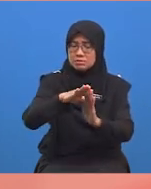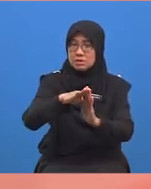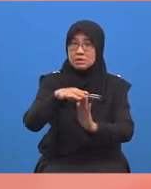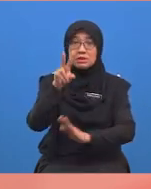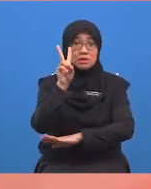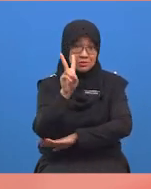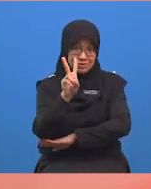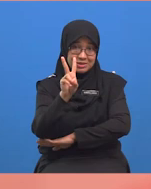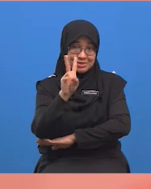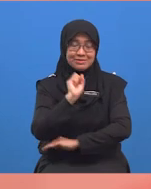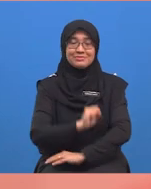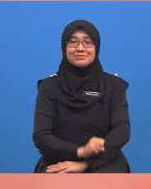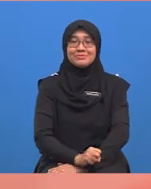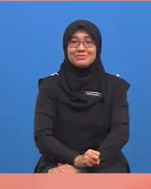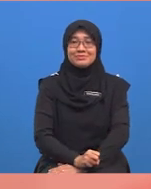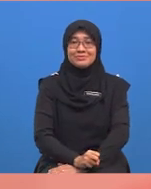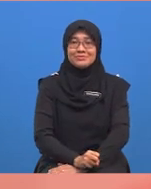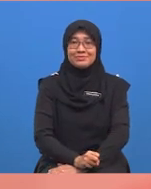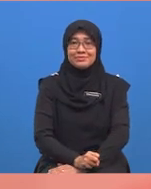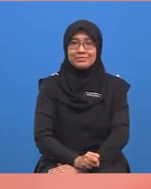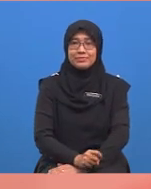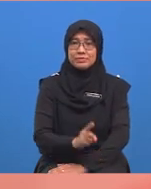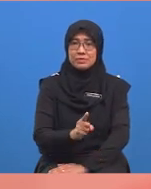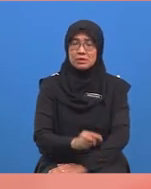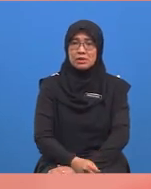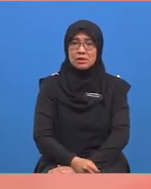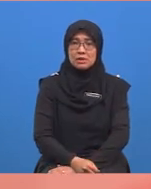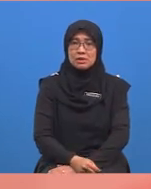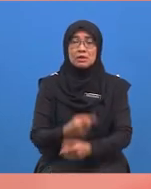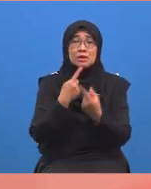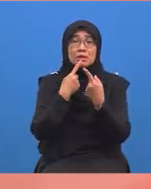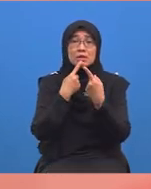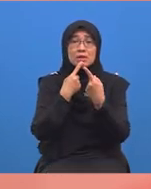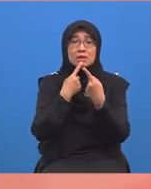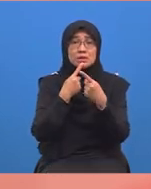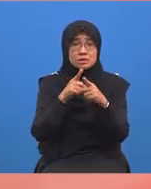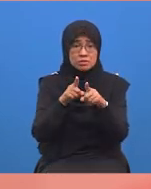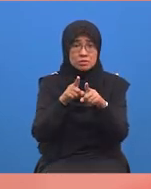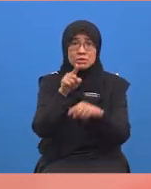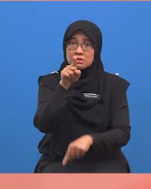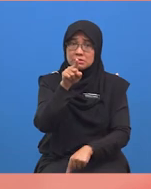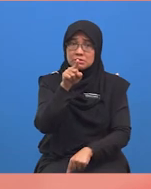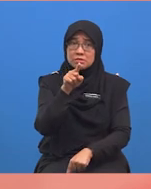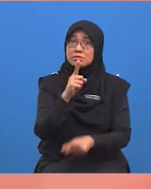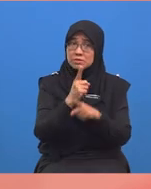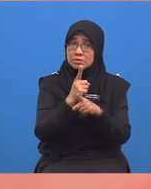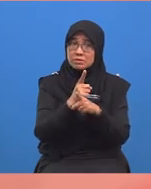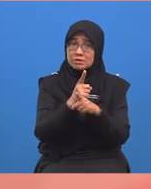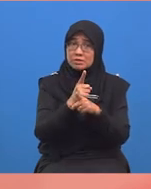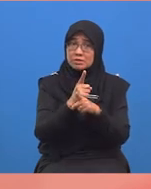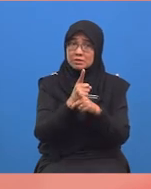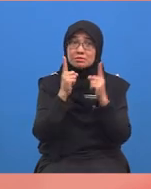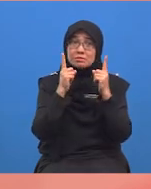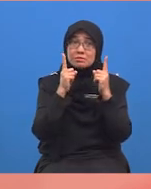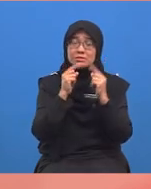dua. Adakah jawapan akhirnya tiga kilometer dua meter, murid-murid? Bagus, murid